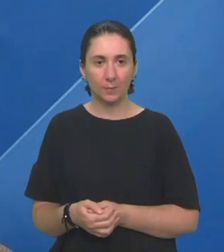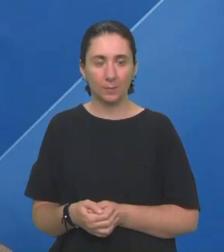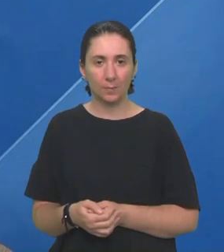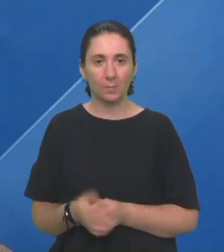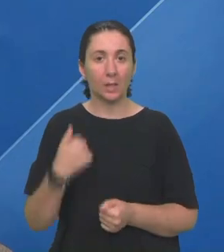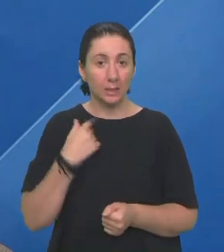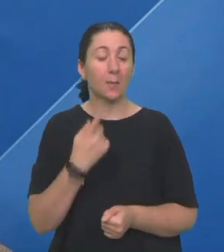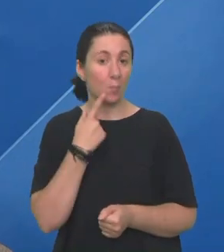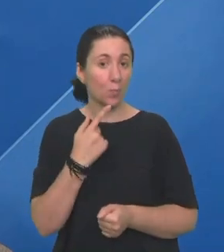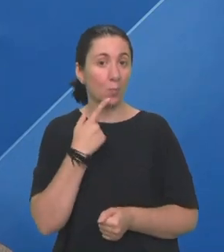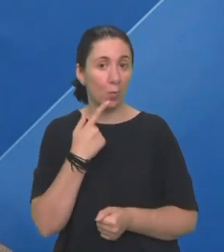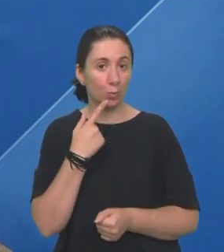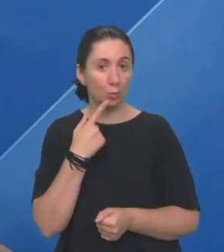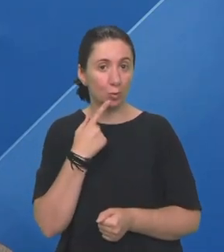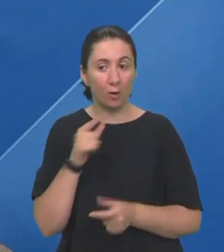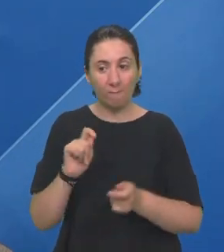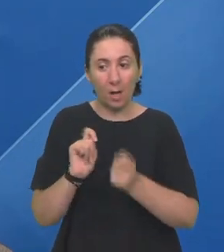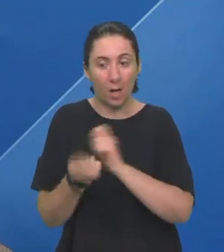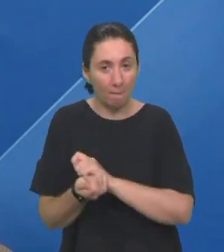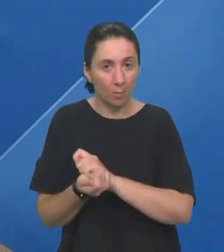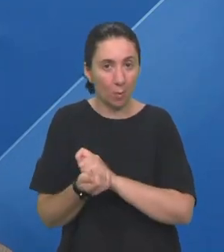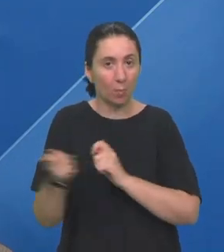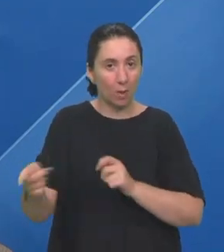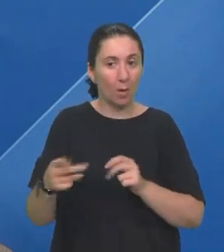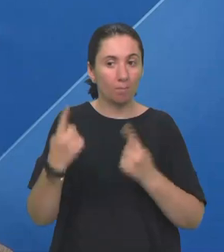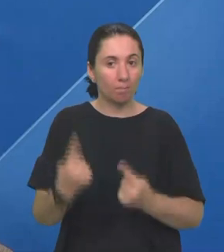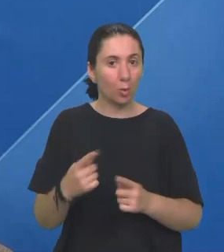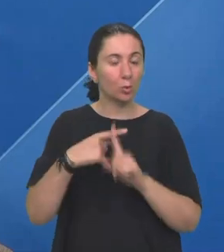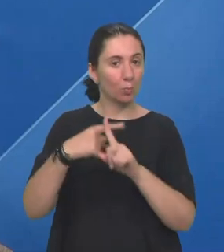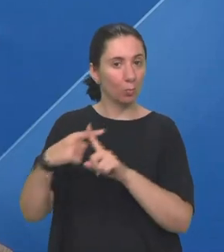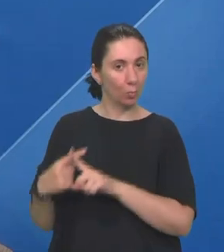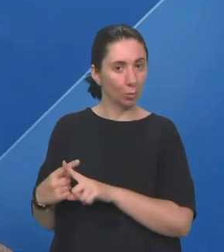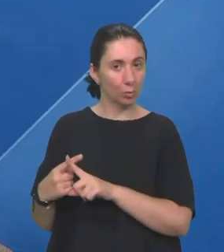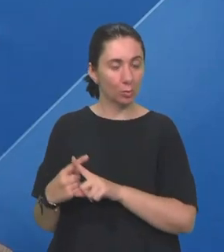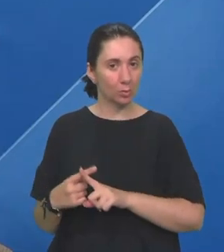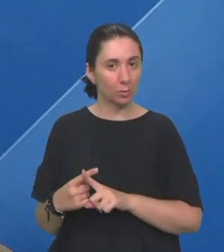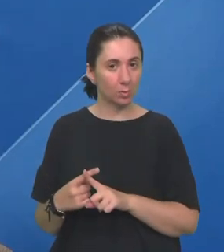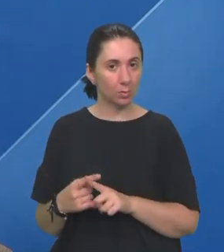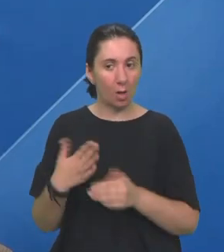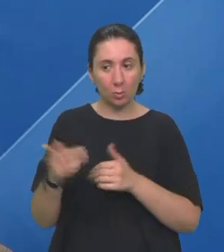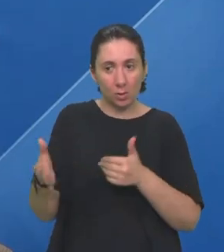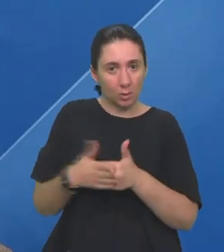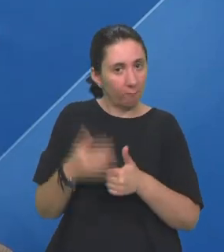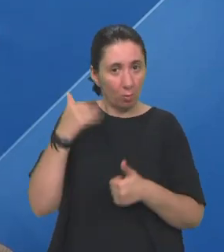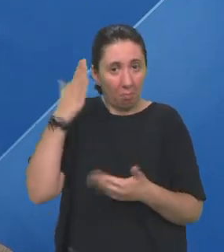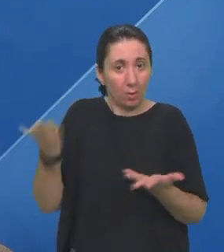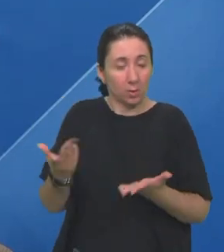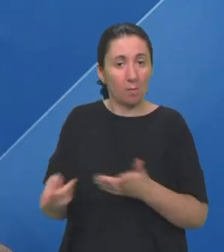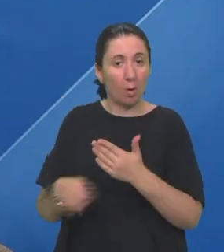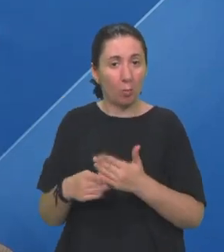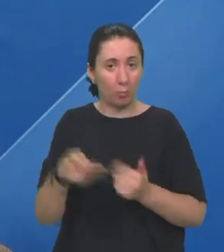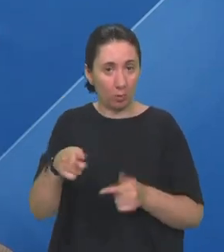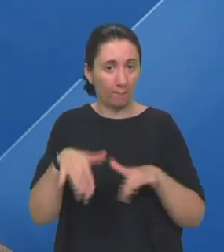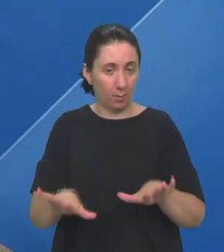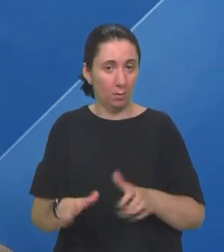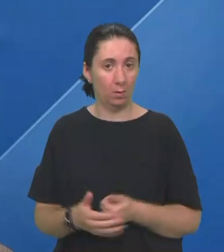Ja sam pokušavala ih promijeniti Da budu pozitivni Ako se zatvore Ja ne znam kako pomoći